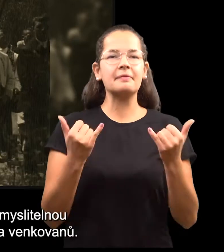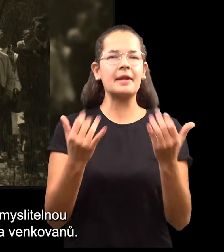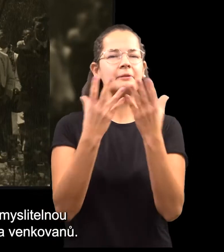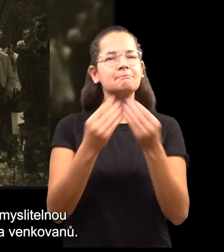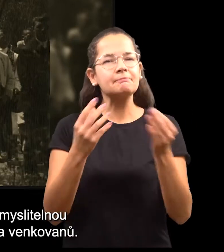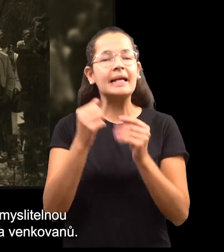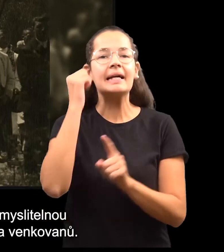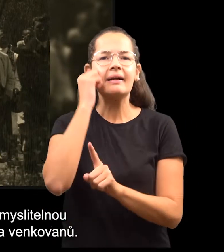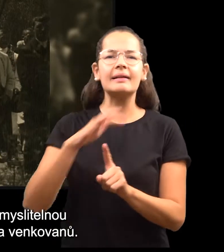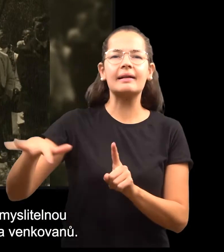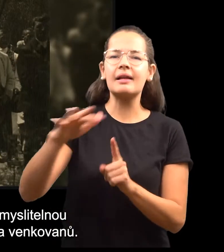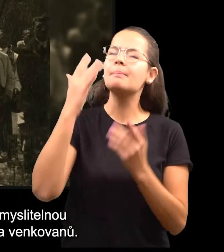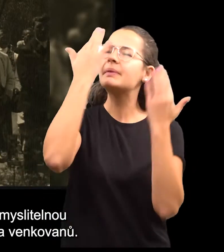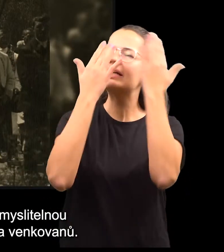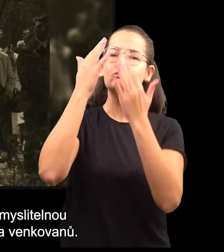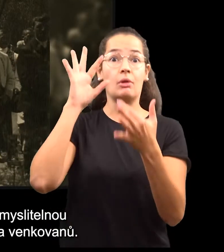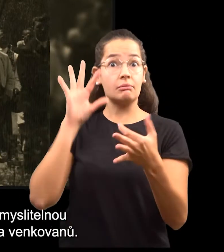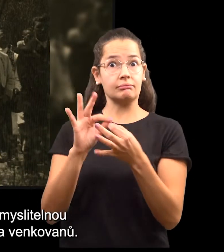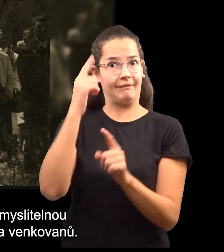Lidová víra